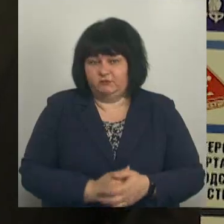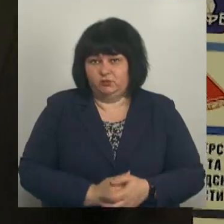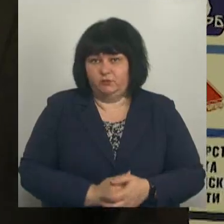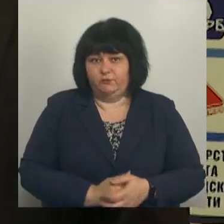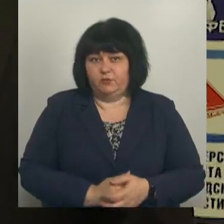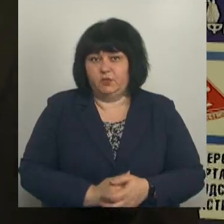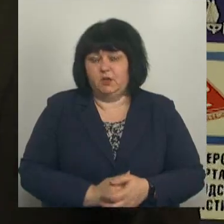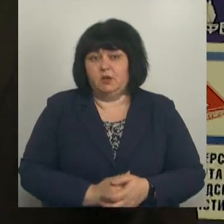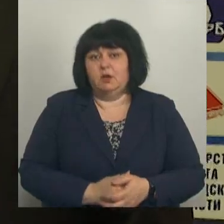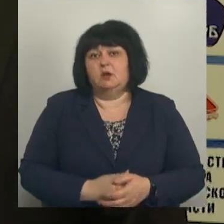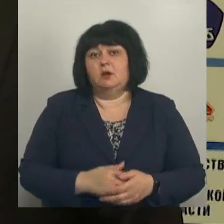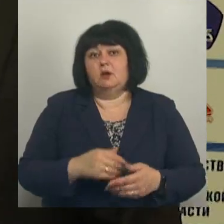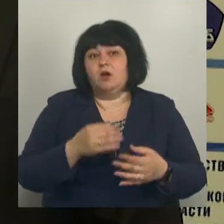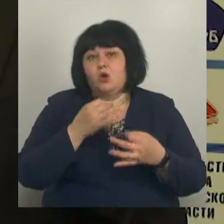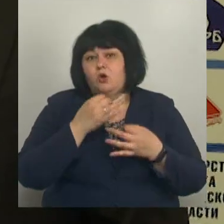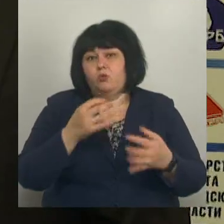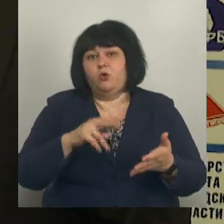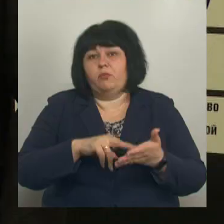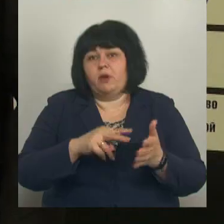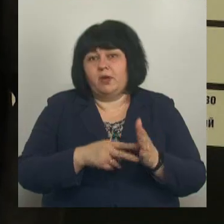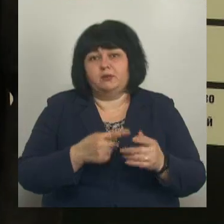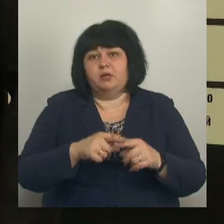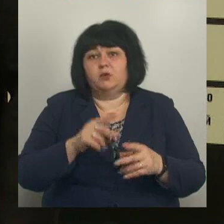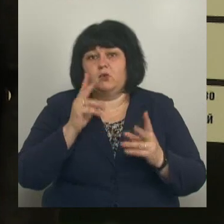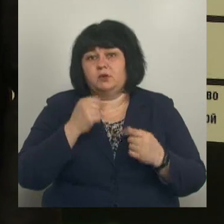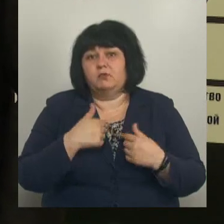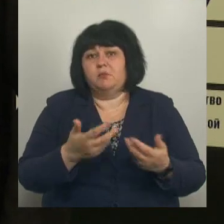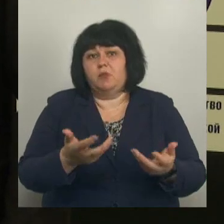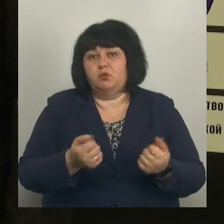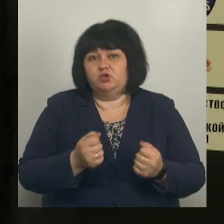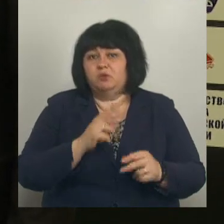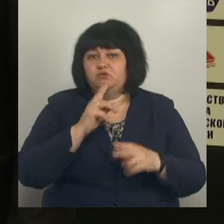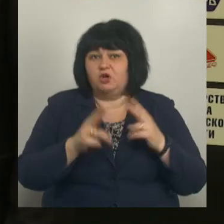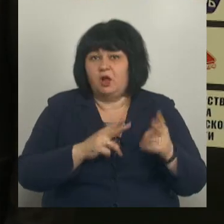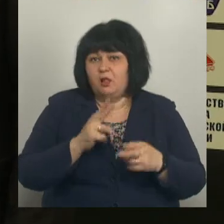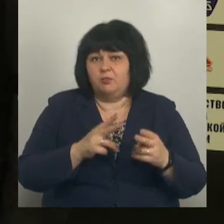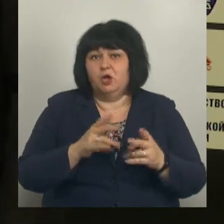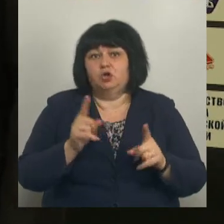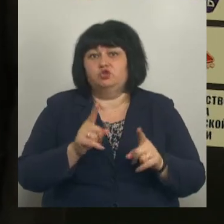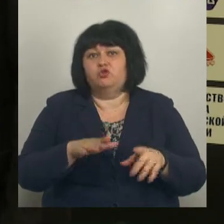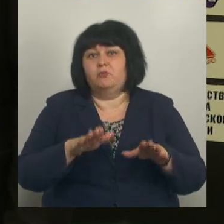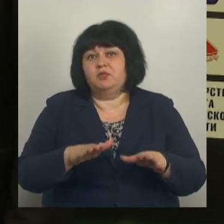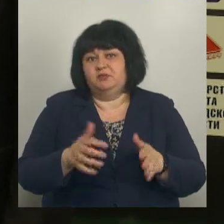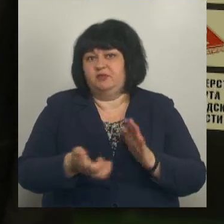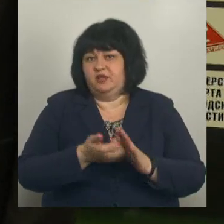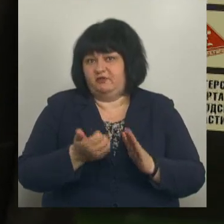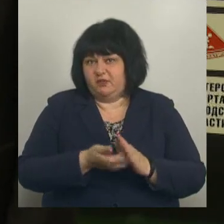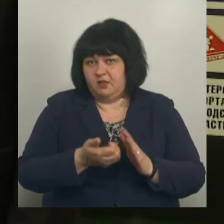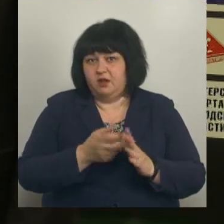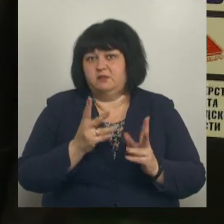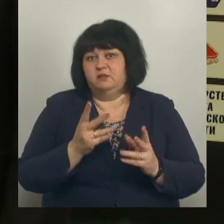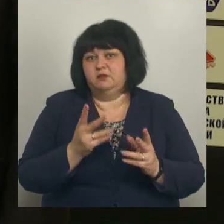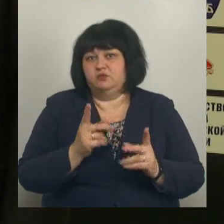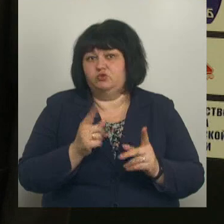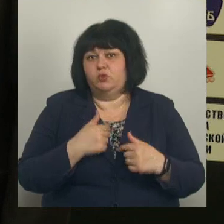Максимальная эффективность любого проекта, это когда мы получаем жалобы, что объекта не хватает, что